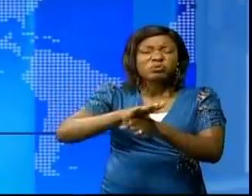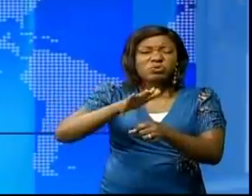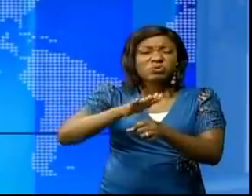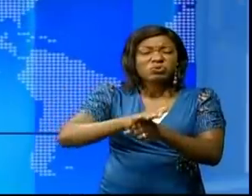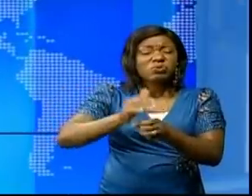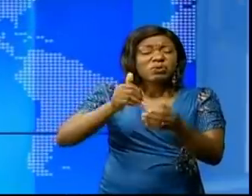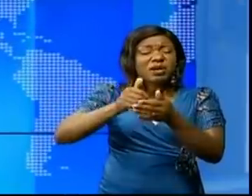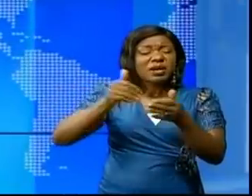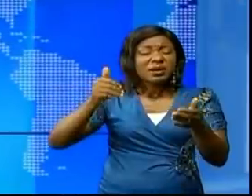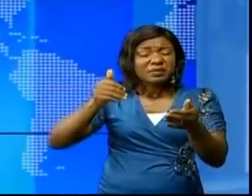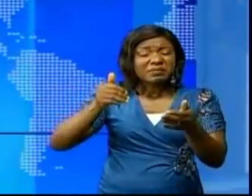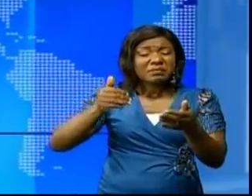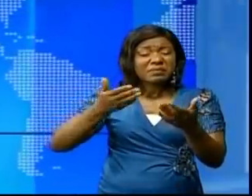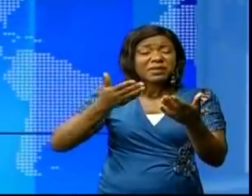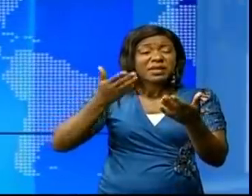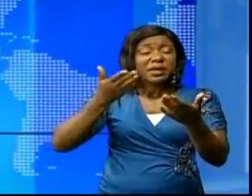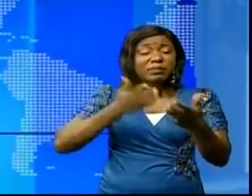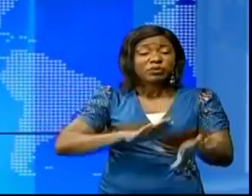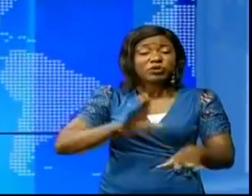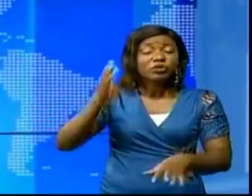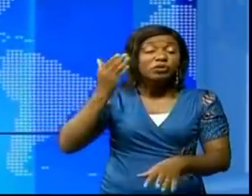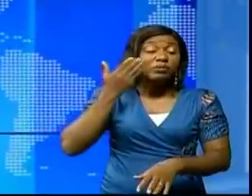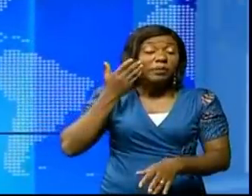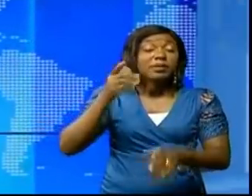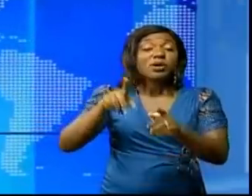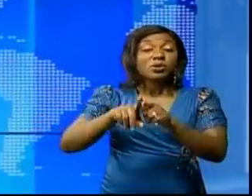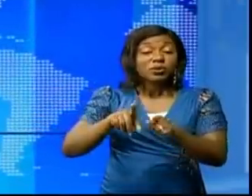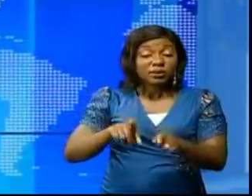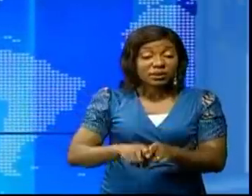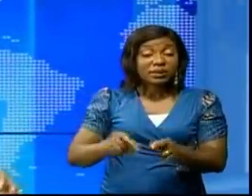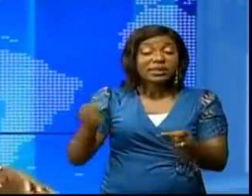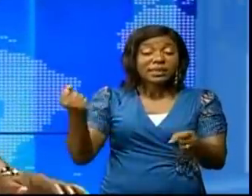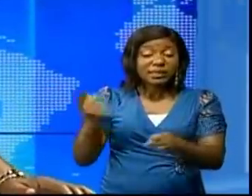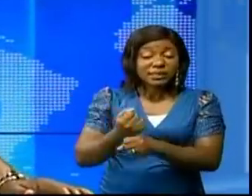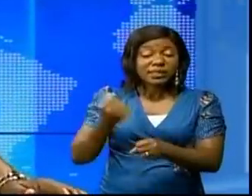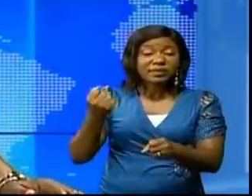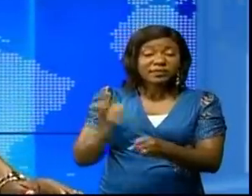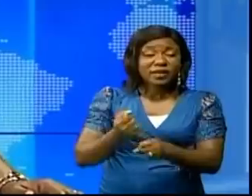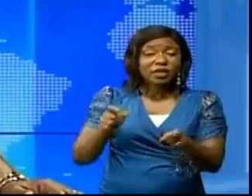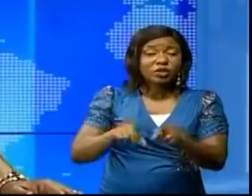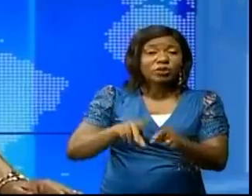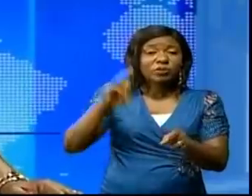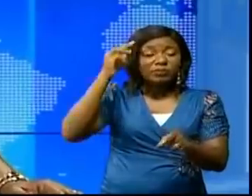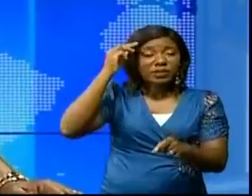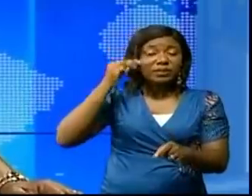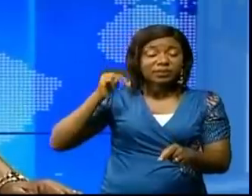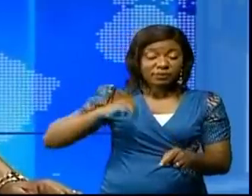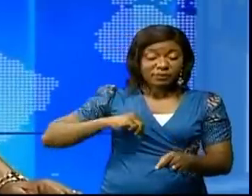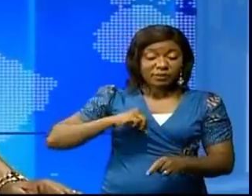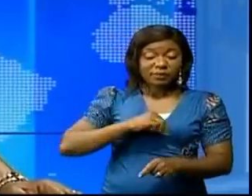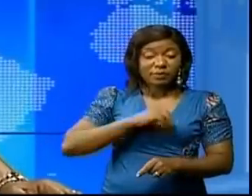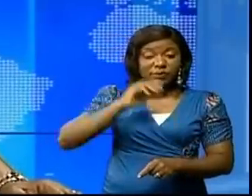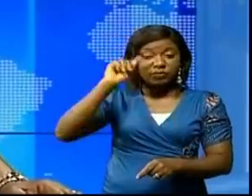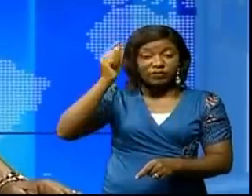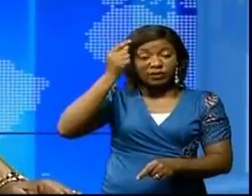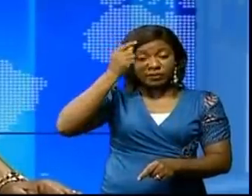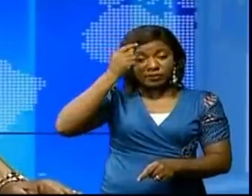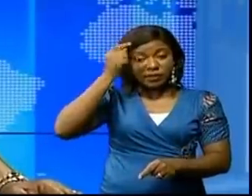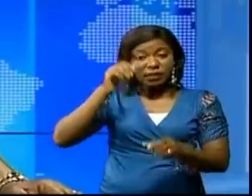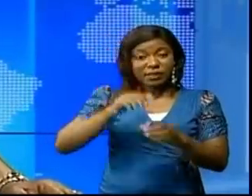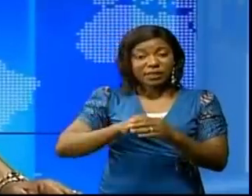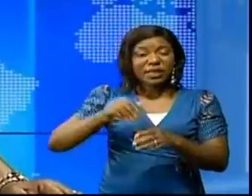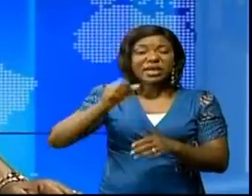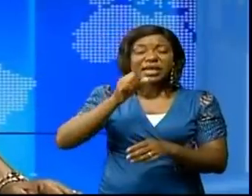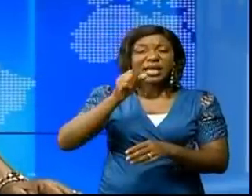son père, l'église Kimbanguist. Il a également travaillé comme ministre membre du gouvernement dans les